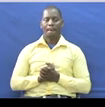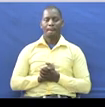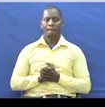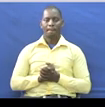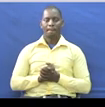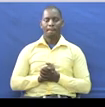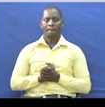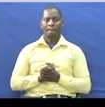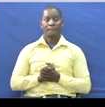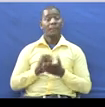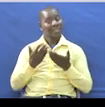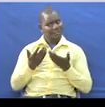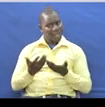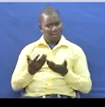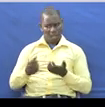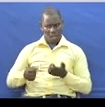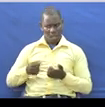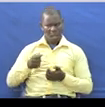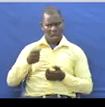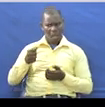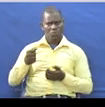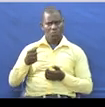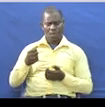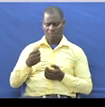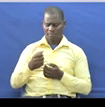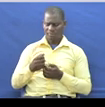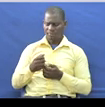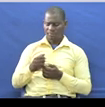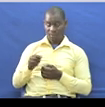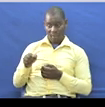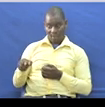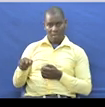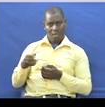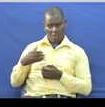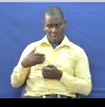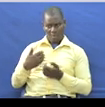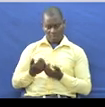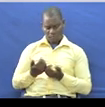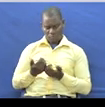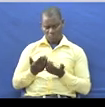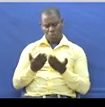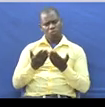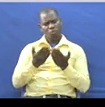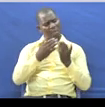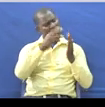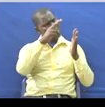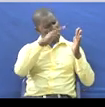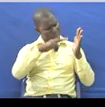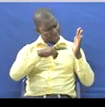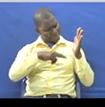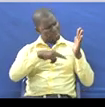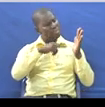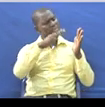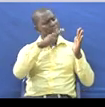Katika Atuahii Mfasili Anatakiwa Kusoma Matini Chanzi Yote Mwanzo Mpaka